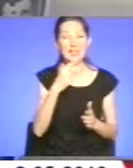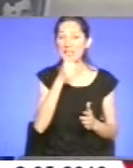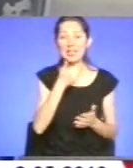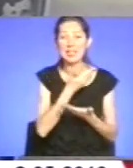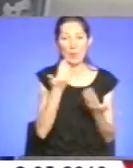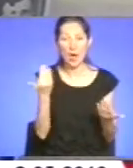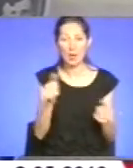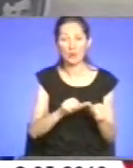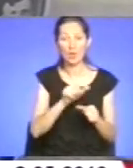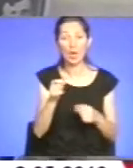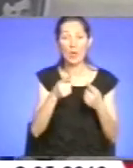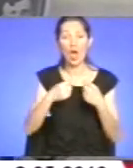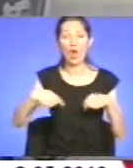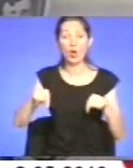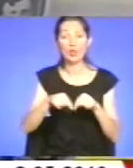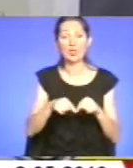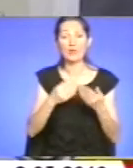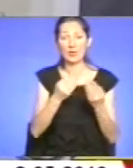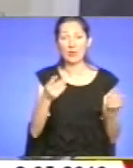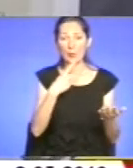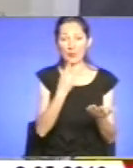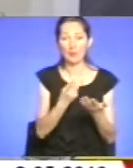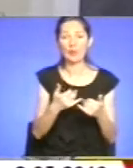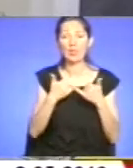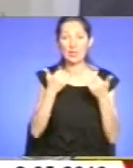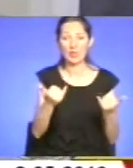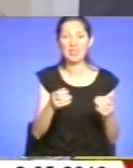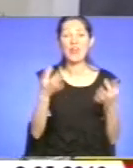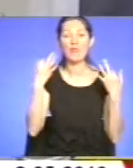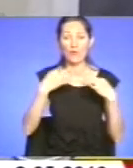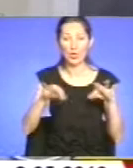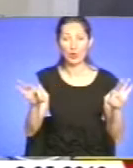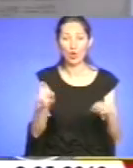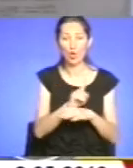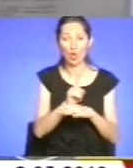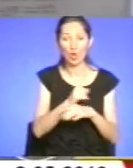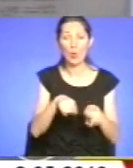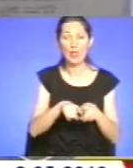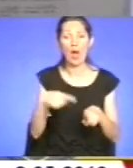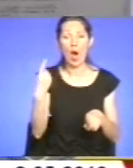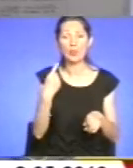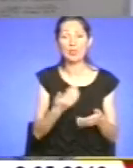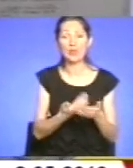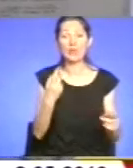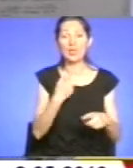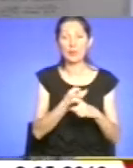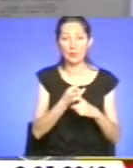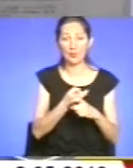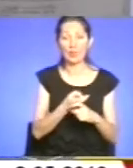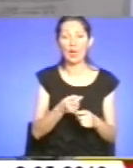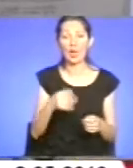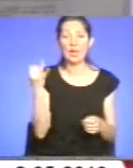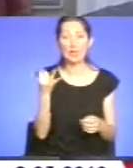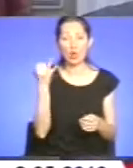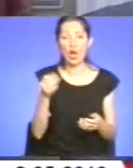розділ виставки присвячений визволенню Тернополя й області від нацистських загарбників. Історик, автор книжки «Тернопіль у вогні. Хроніка